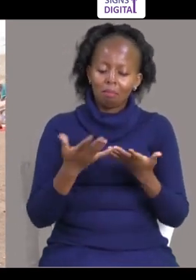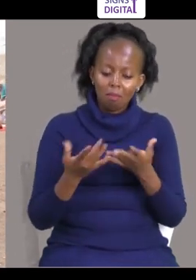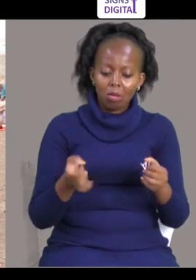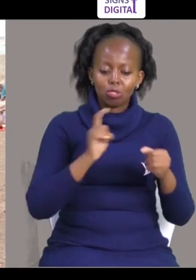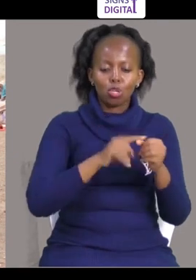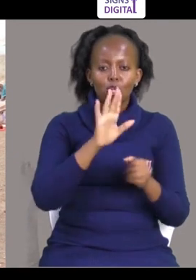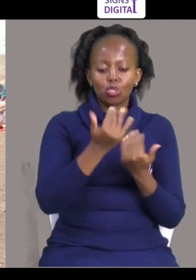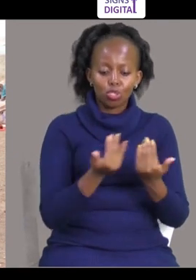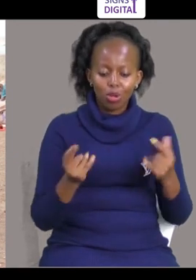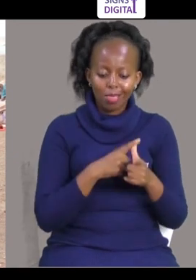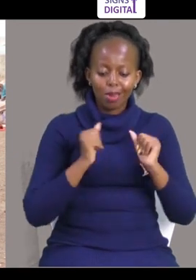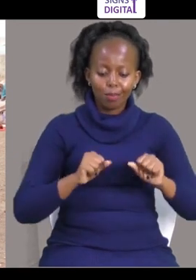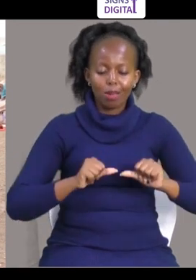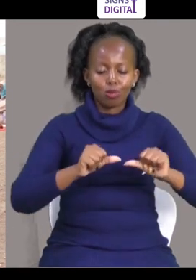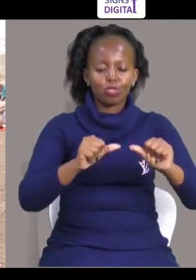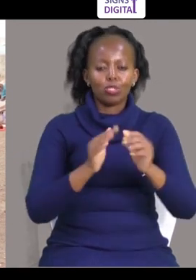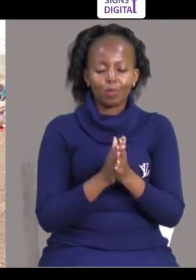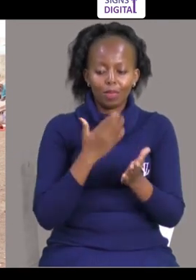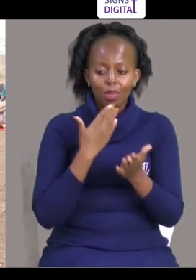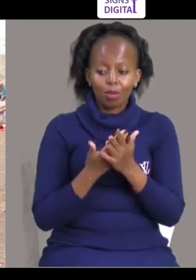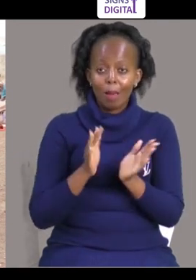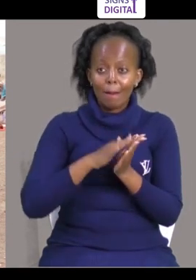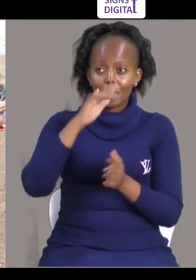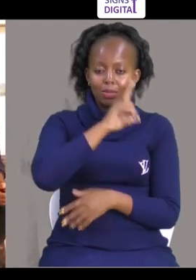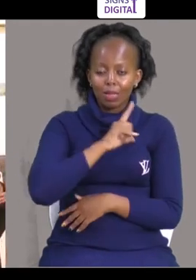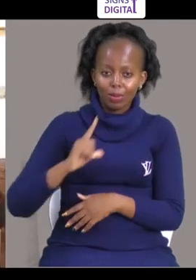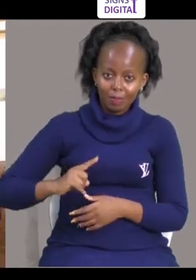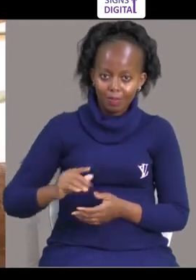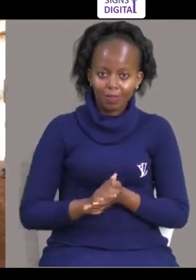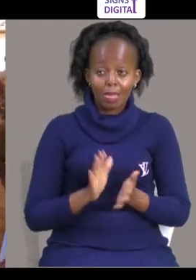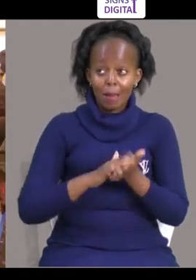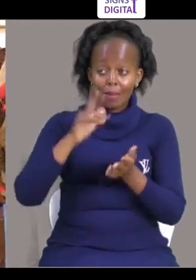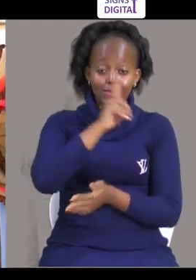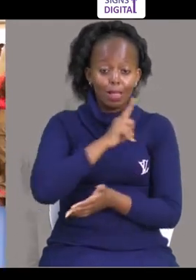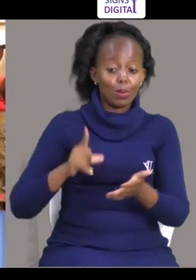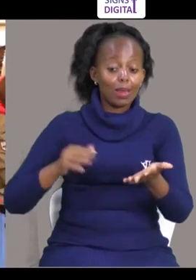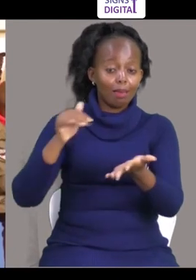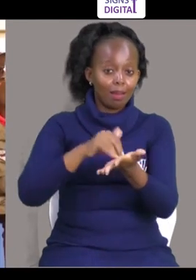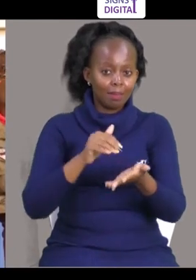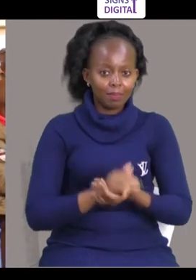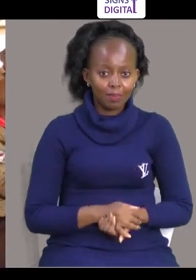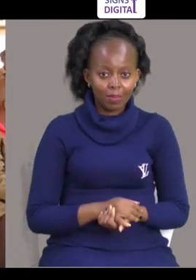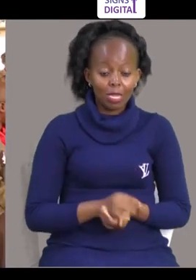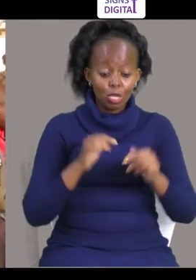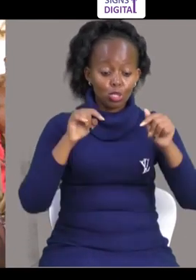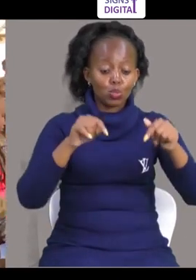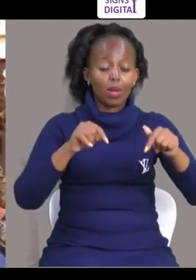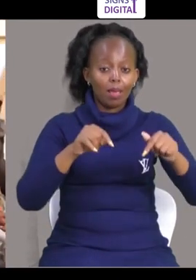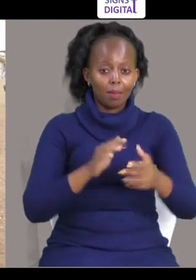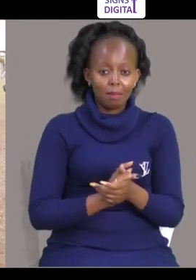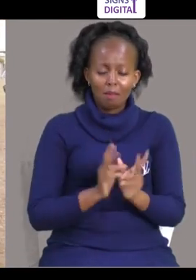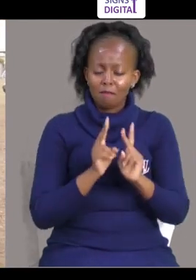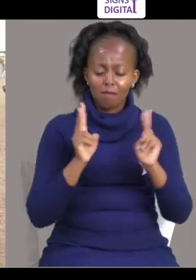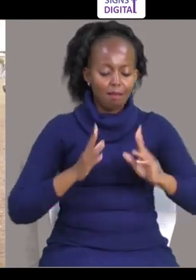Mustusembeleto Susembeleto Na mungu atabariki Ya sanzeni Kwanese asifiwe? Asifiwe